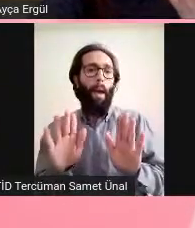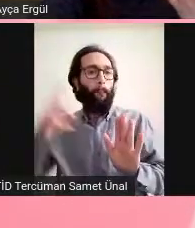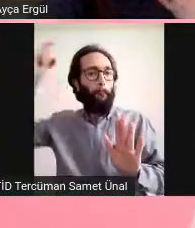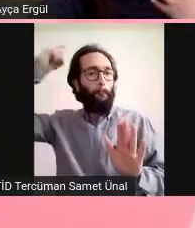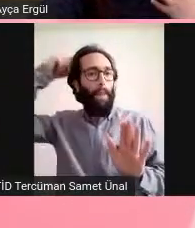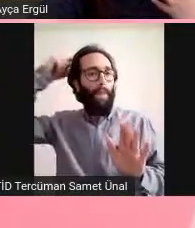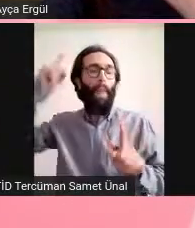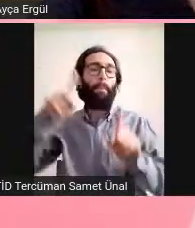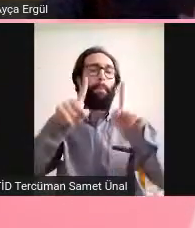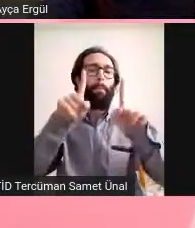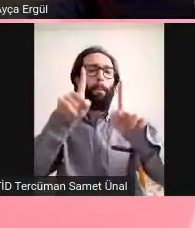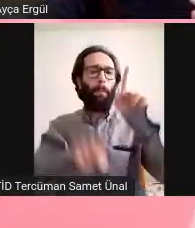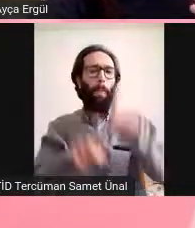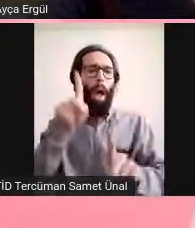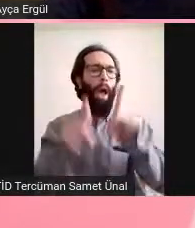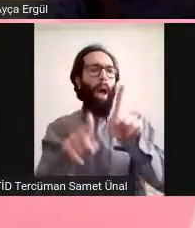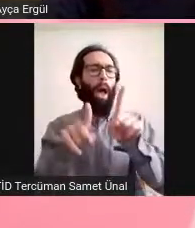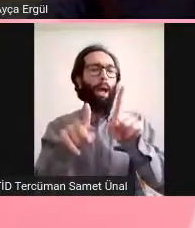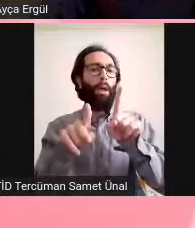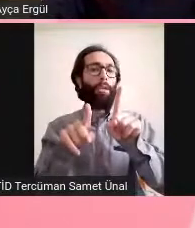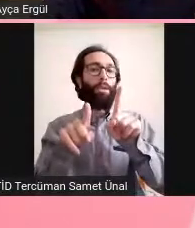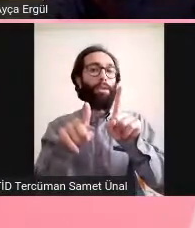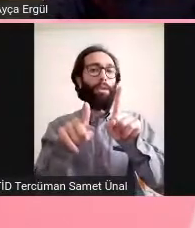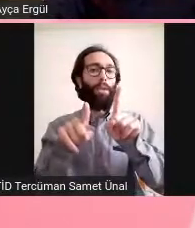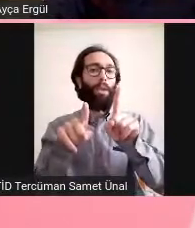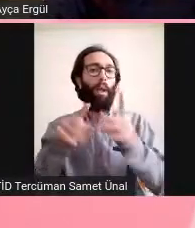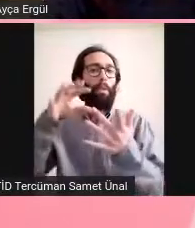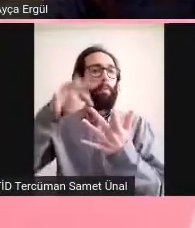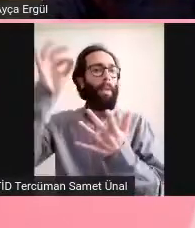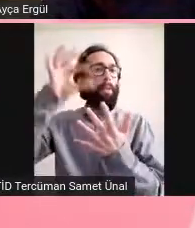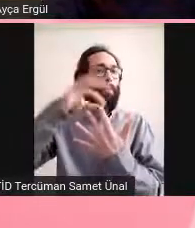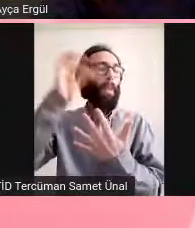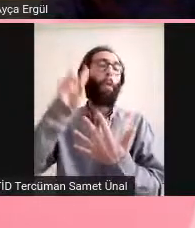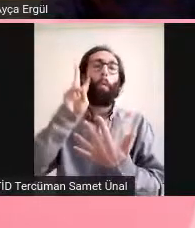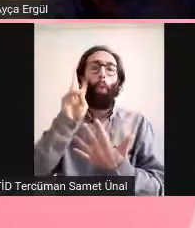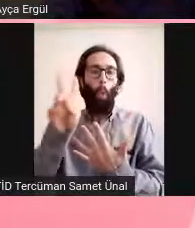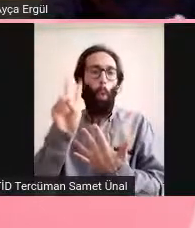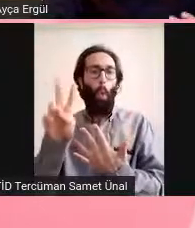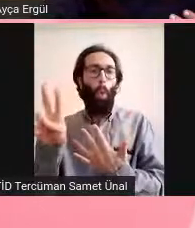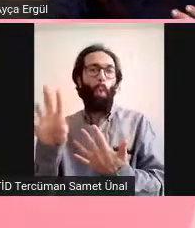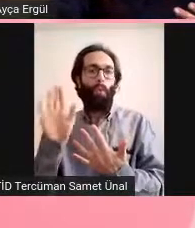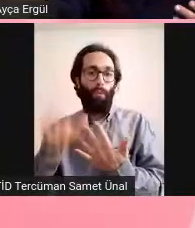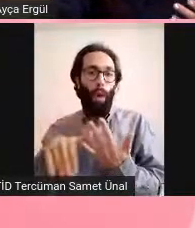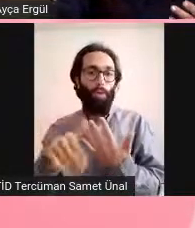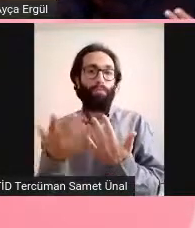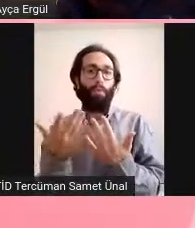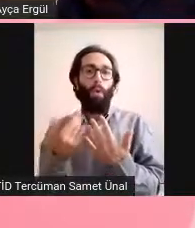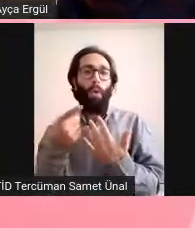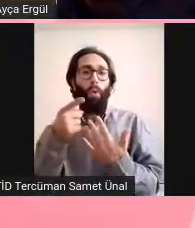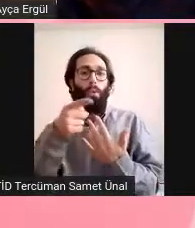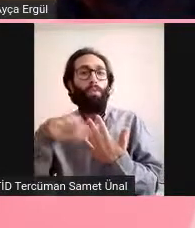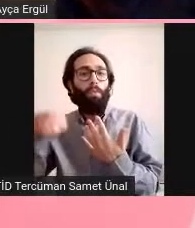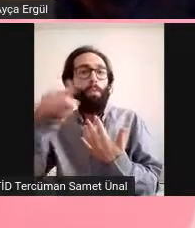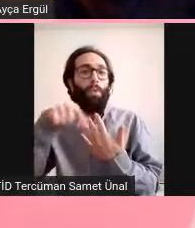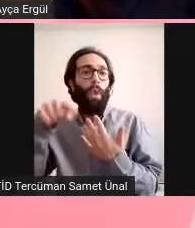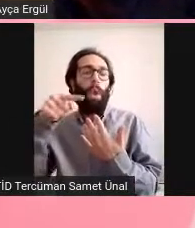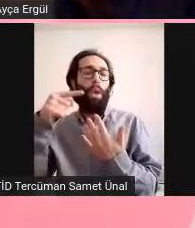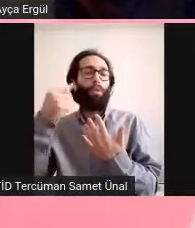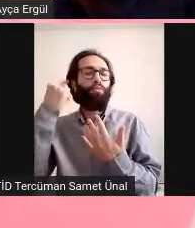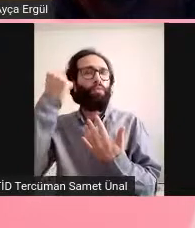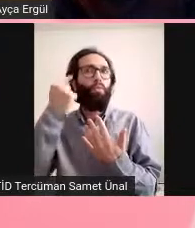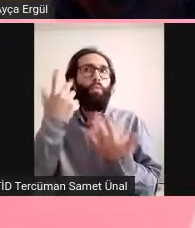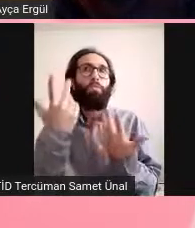semptomları çıkıyor. Ya o sırada ya da daha sonrasında. Bunlara düşünülüyor ki acaba. Hani virüs